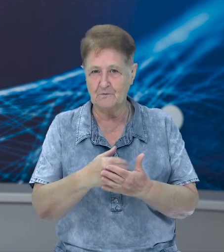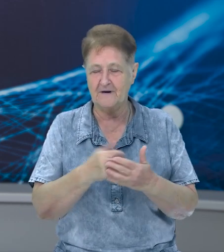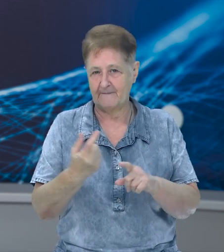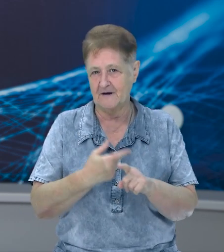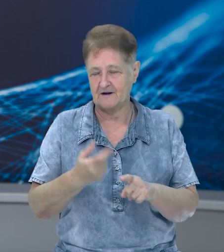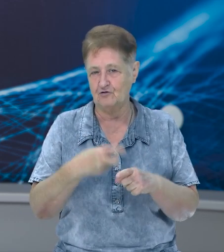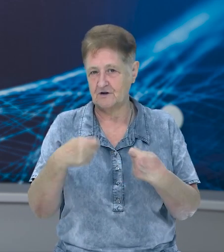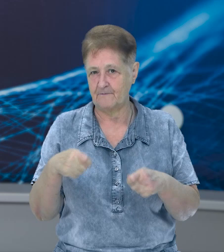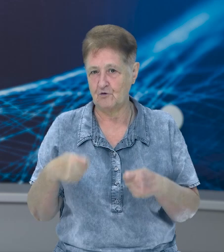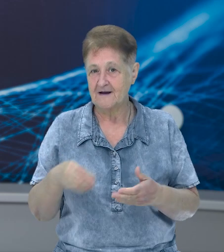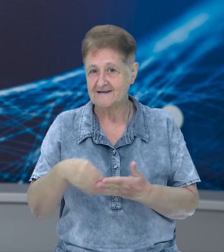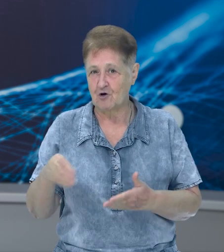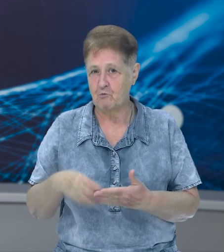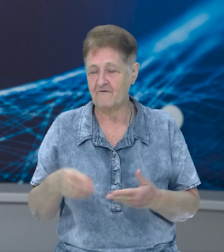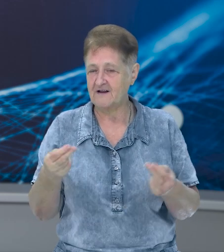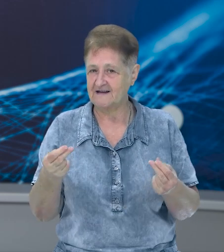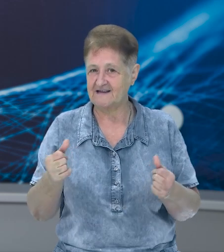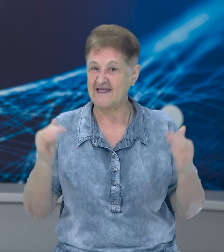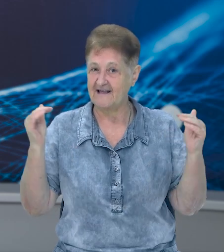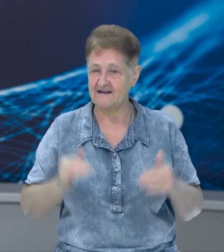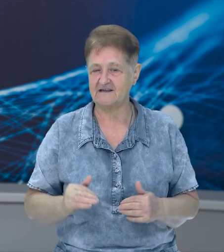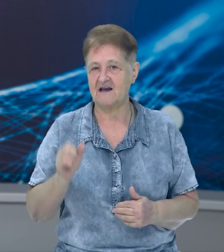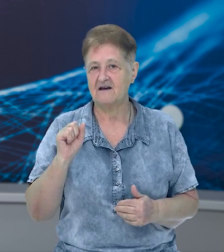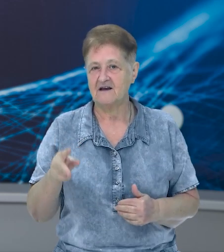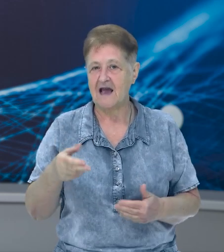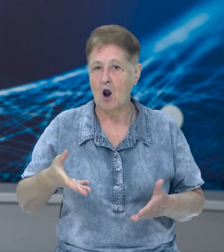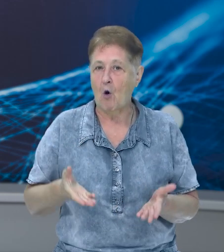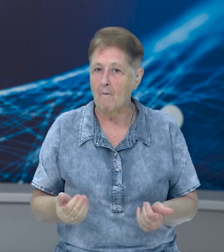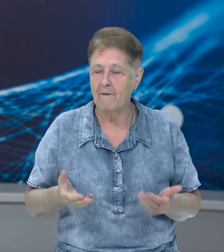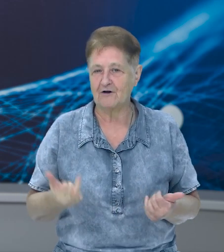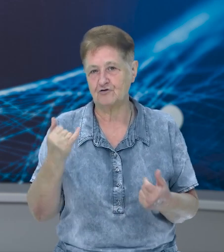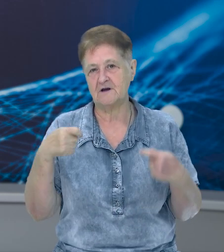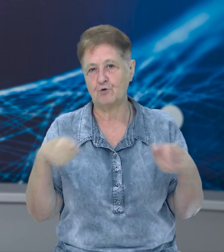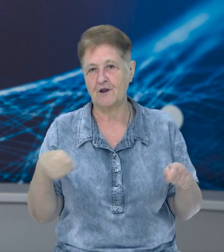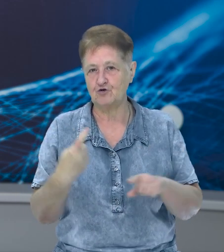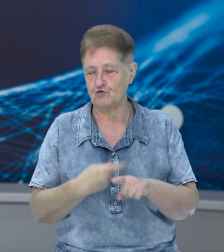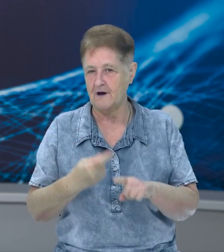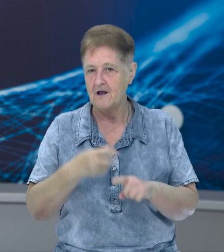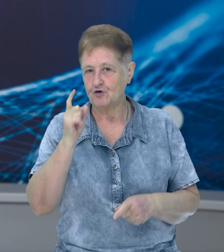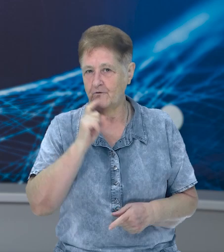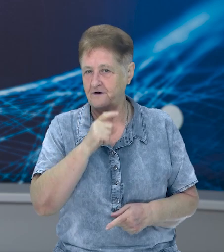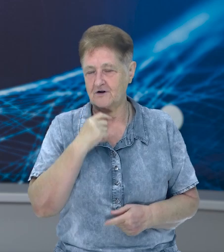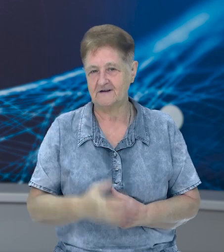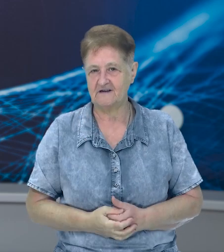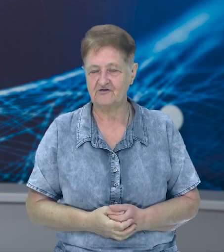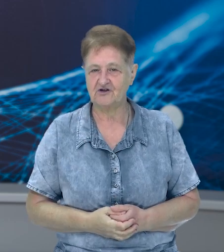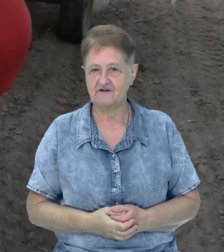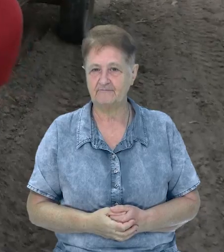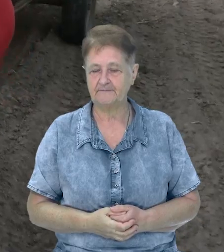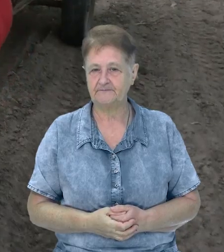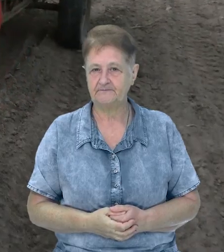Натомість закупівельні ціни низькі. Як копають і продають картоплю на Новгородськівщині – дивіться у сюжеті.